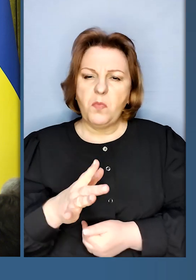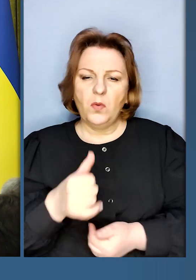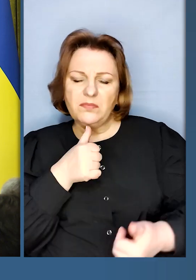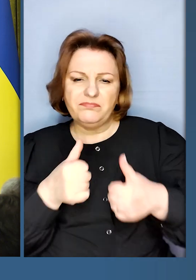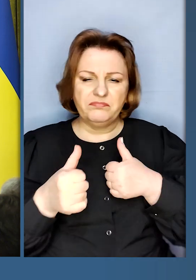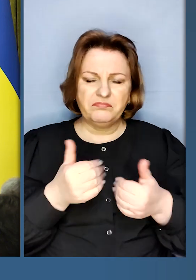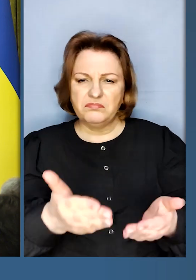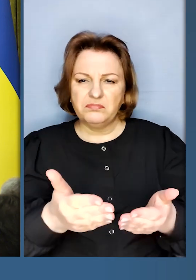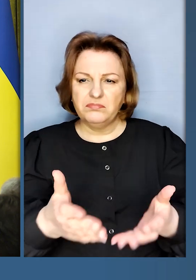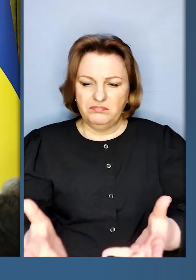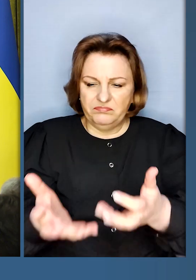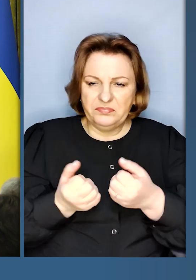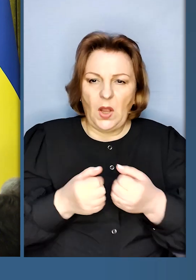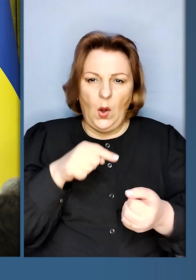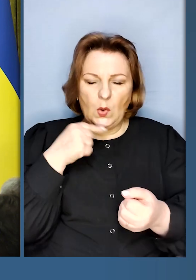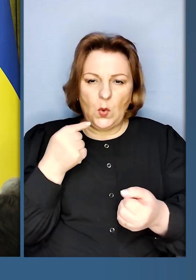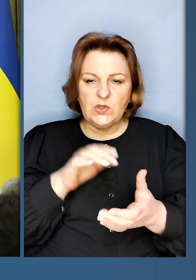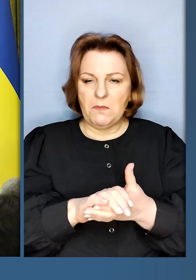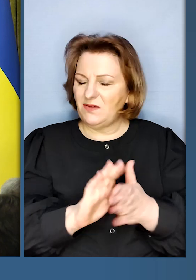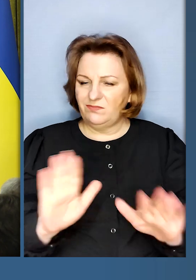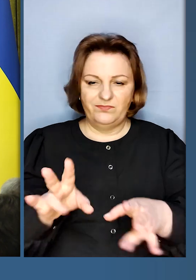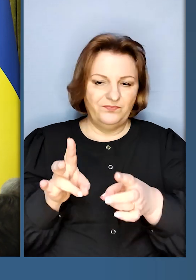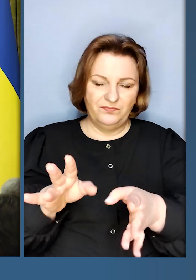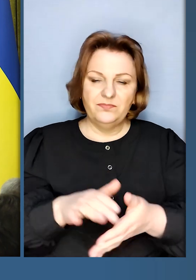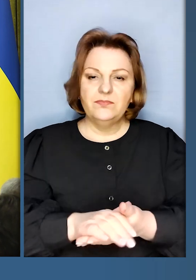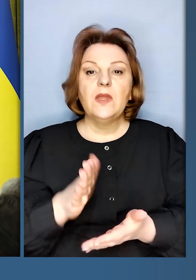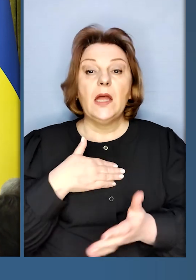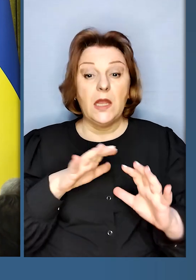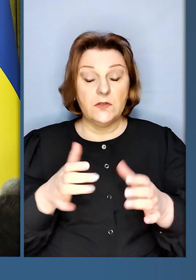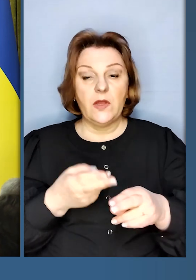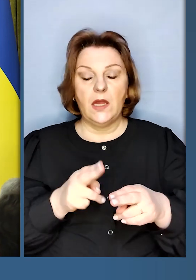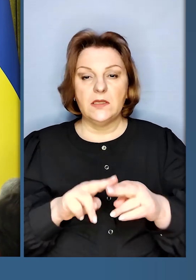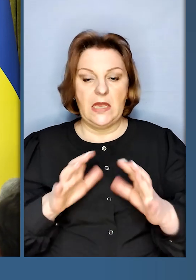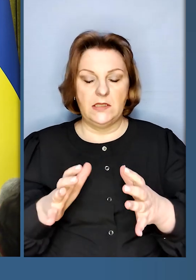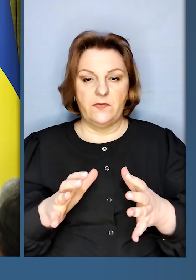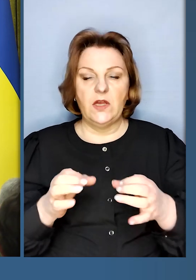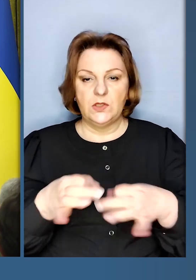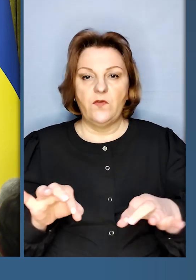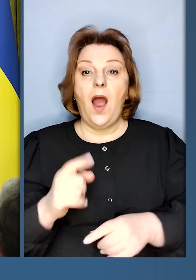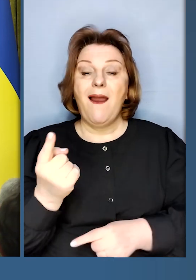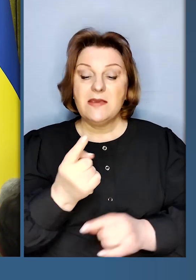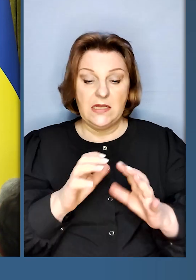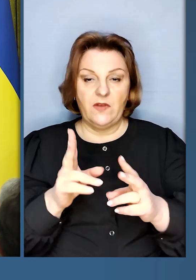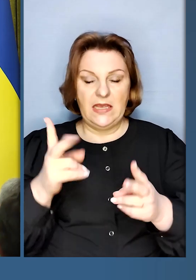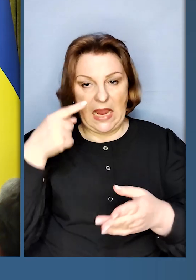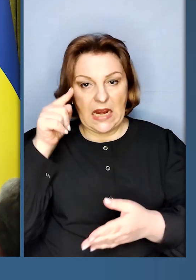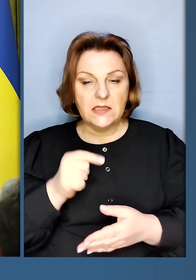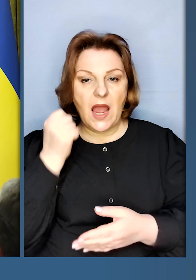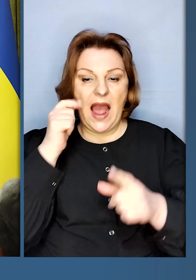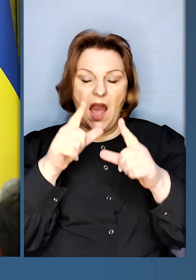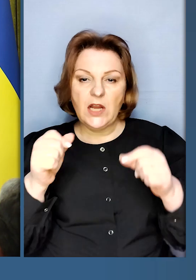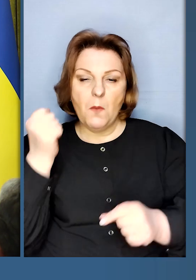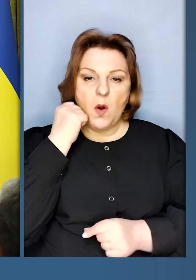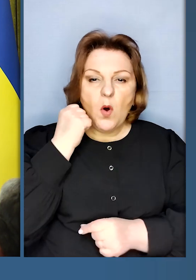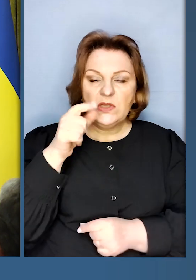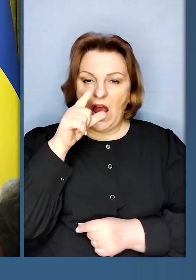смакувати російського міру. Наш світ – це світ свободи. А єдиний світ, який знає